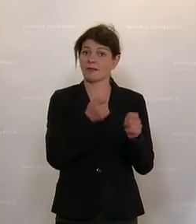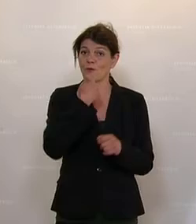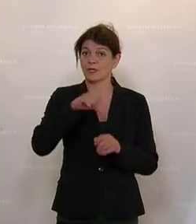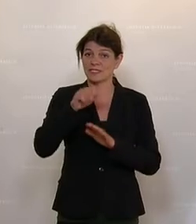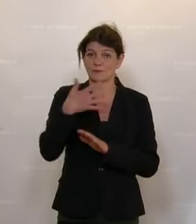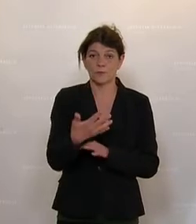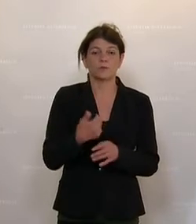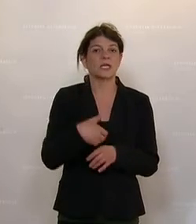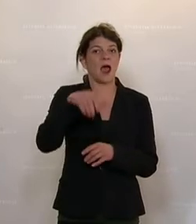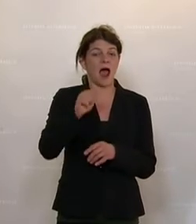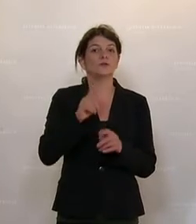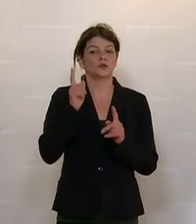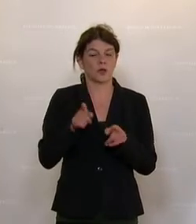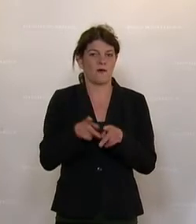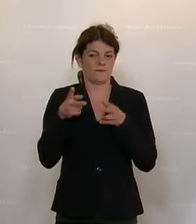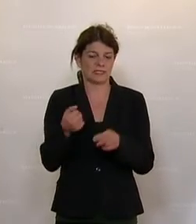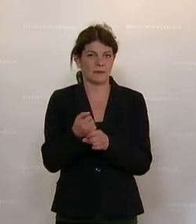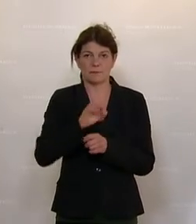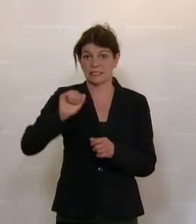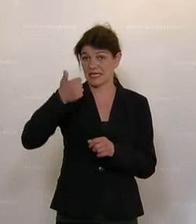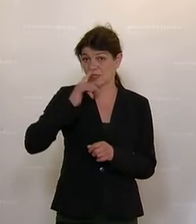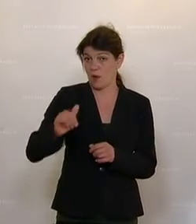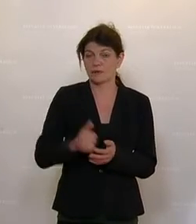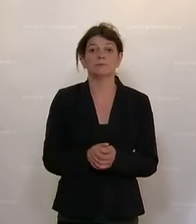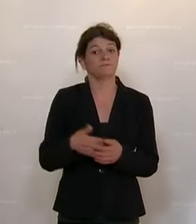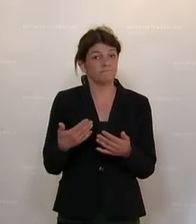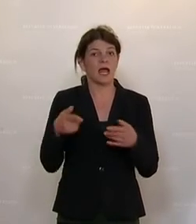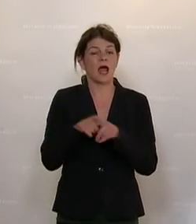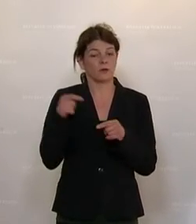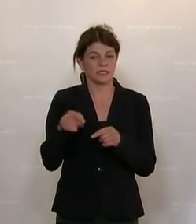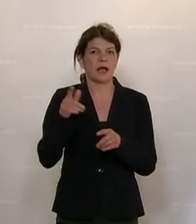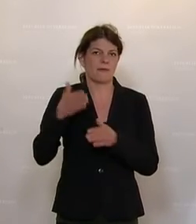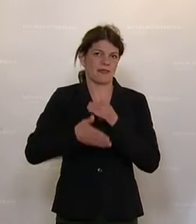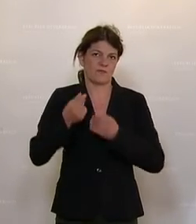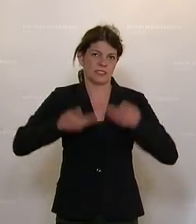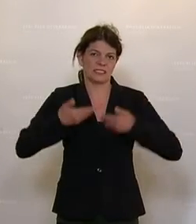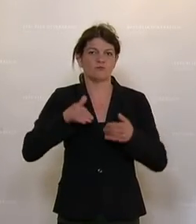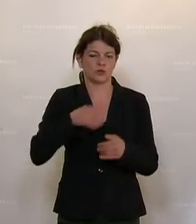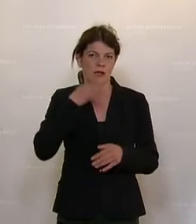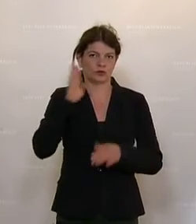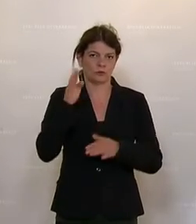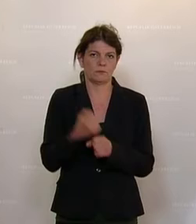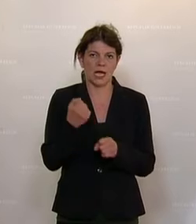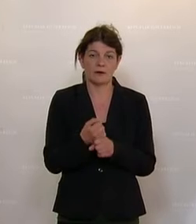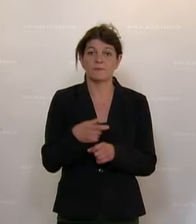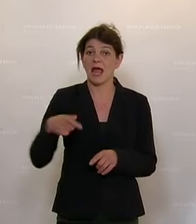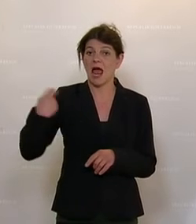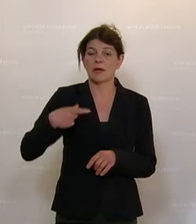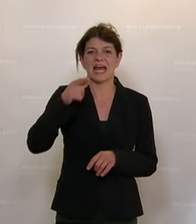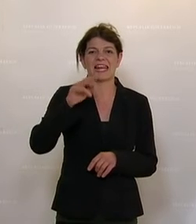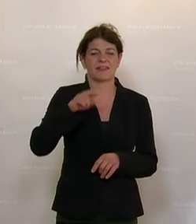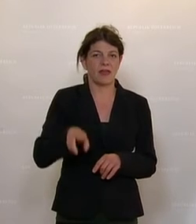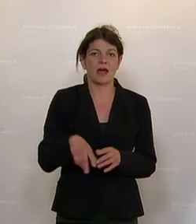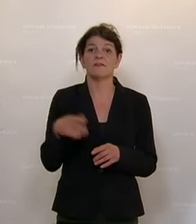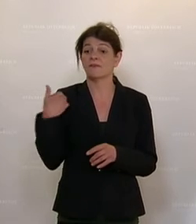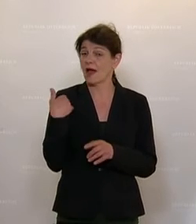156a, eine Frist bis zum 1. Juli zu setzen. Auch darüber ist am Ende der Sitzung abgestimmt. Das Ende der Sitzung wird